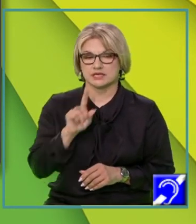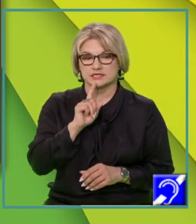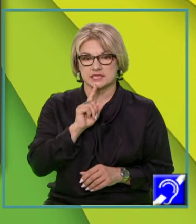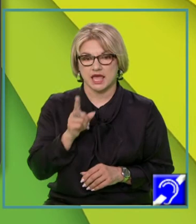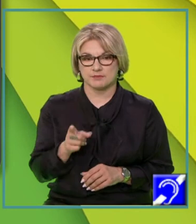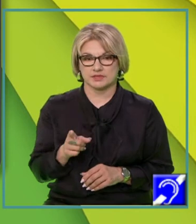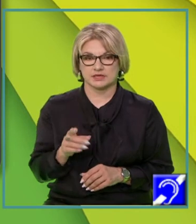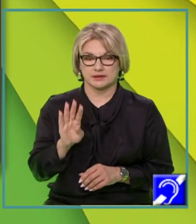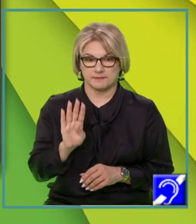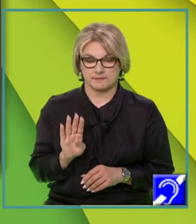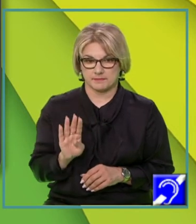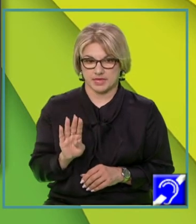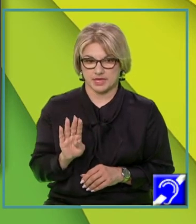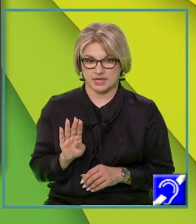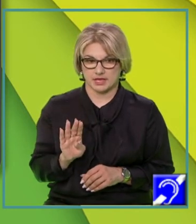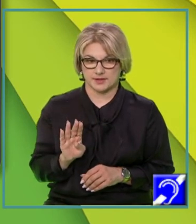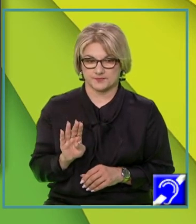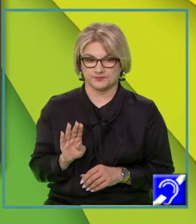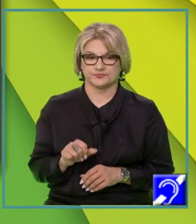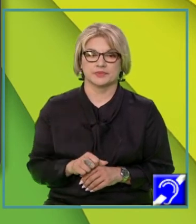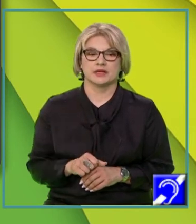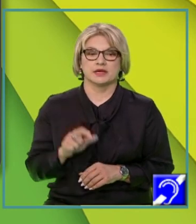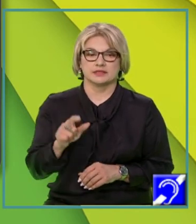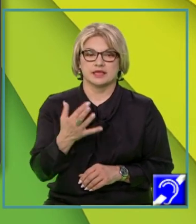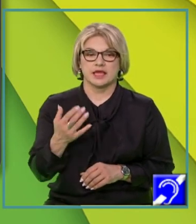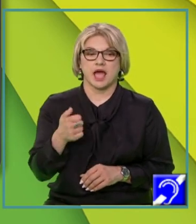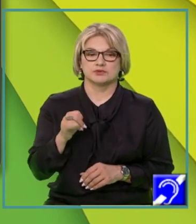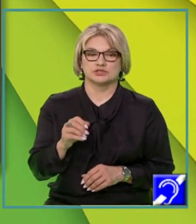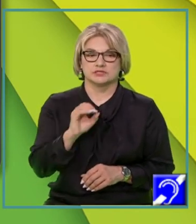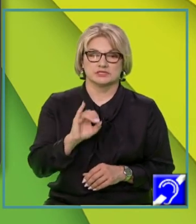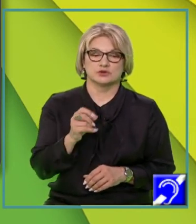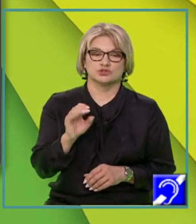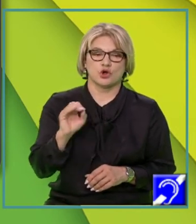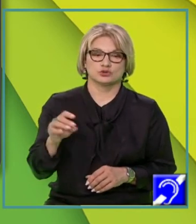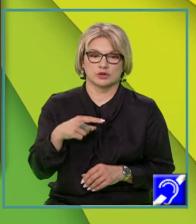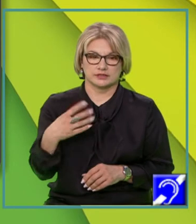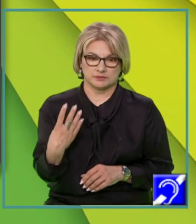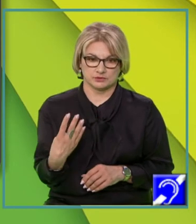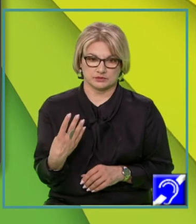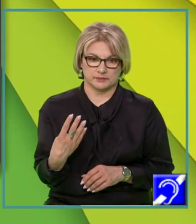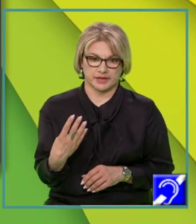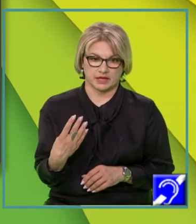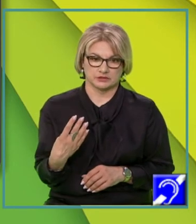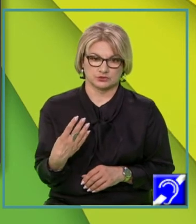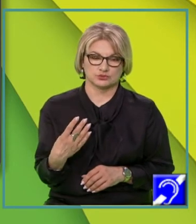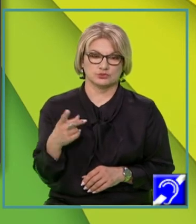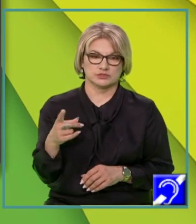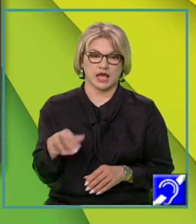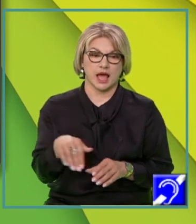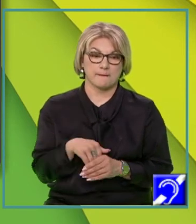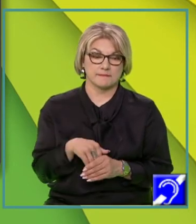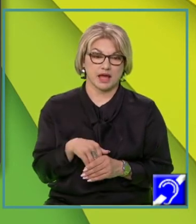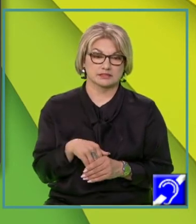B de abscisa 0 și ordonată minus 4 va aparține